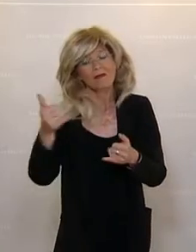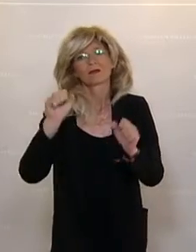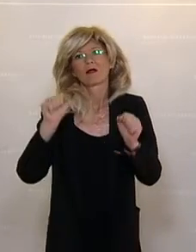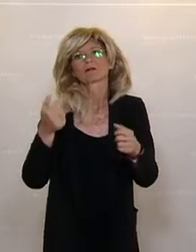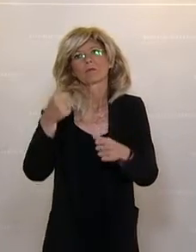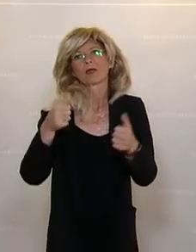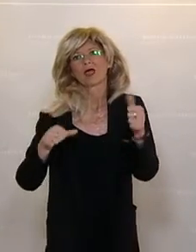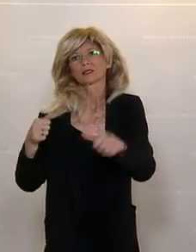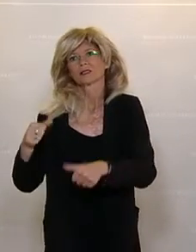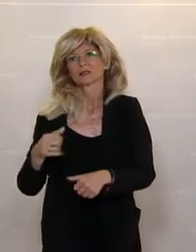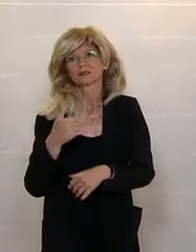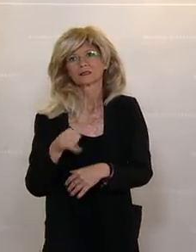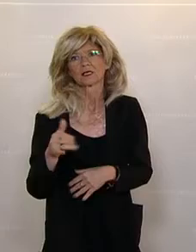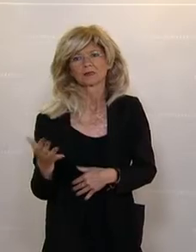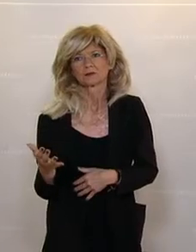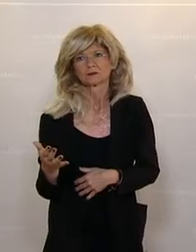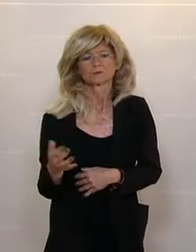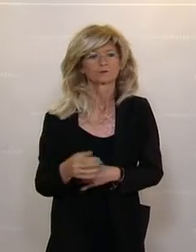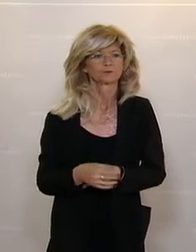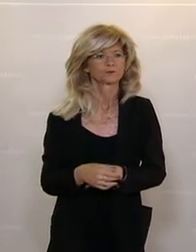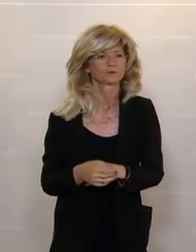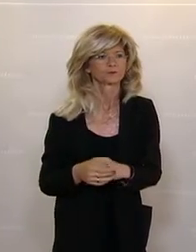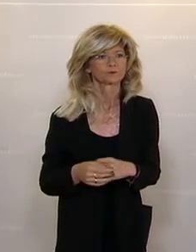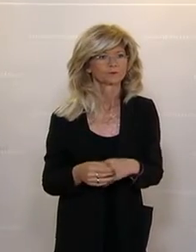der Unterstützung sehr vieler auch bewerkstelligen können.